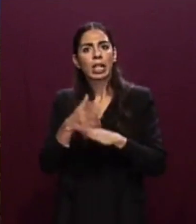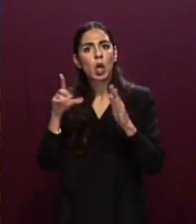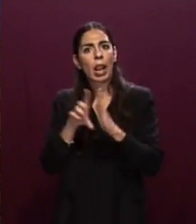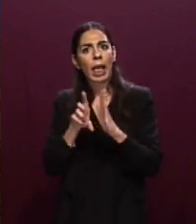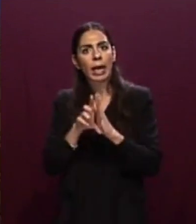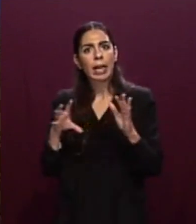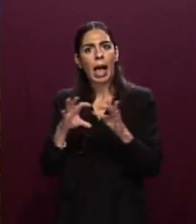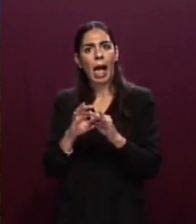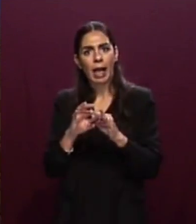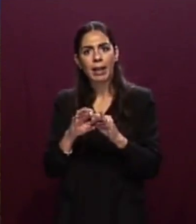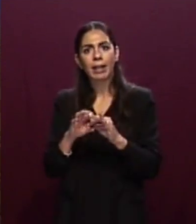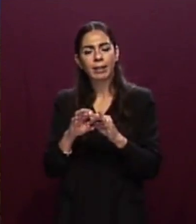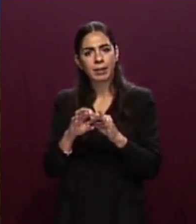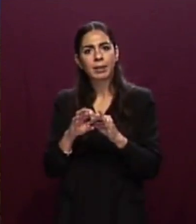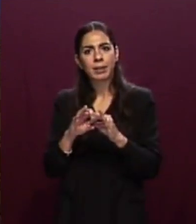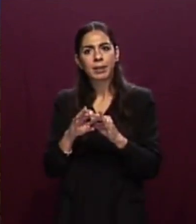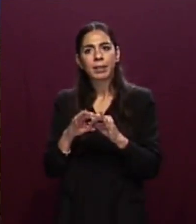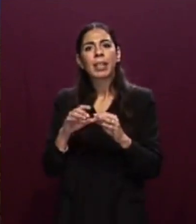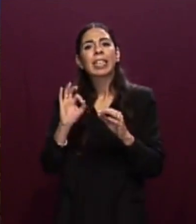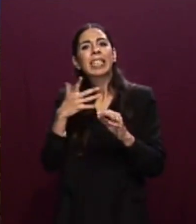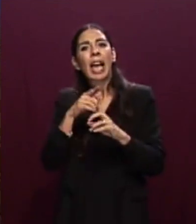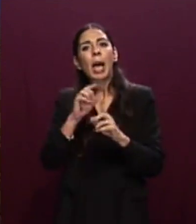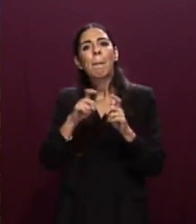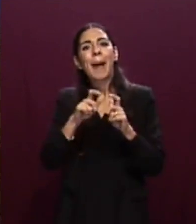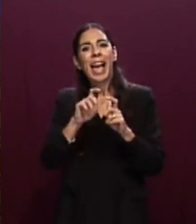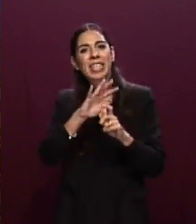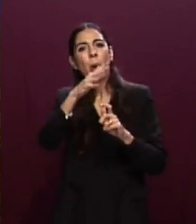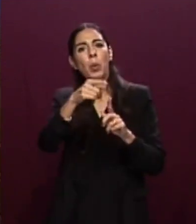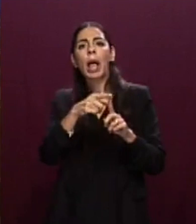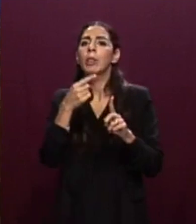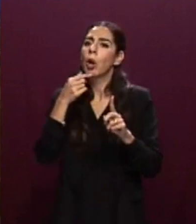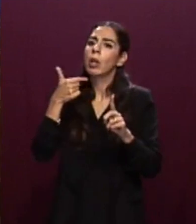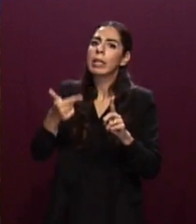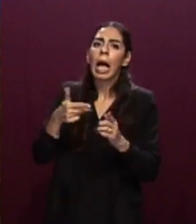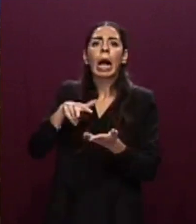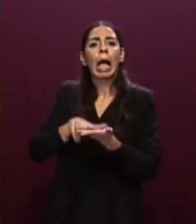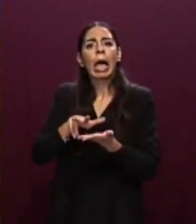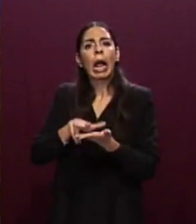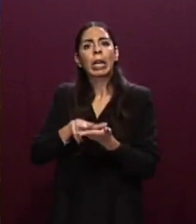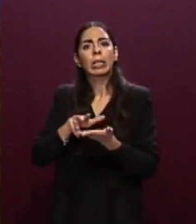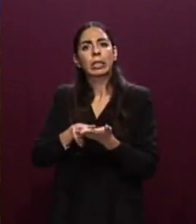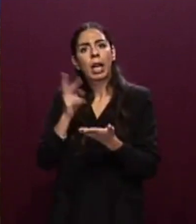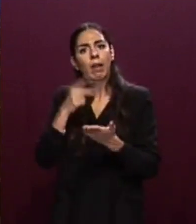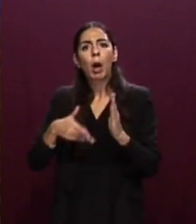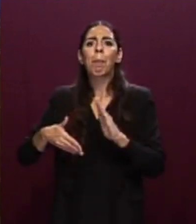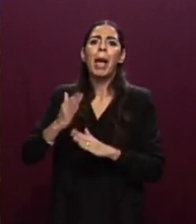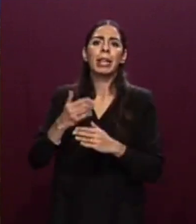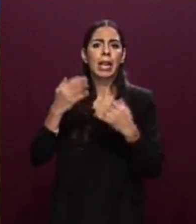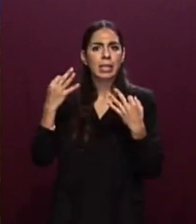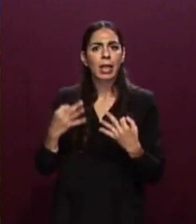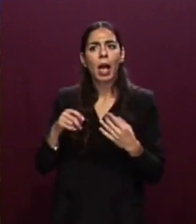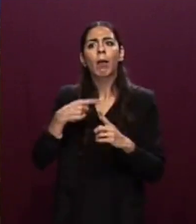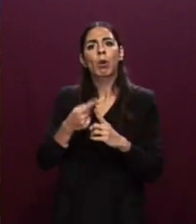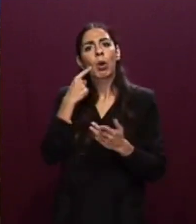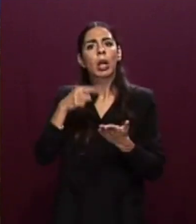garantiscano concretamente la loro collaborazione nella prevenzione delle partenze e soprattutto nell'attuazione dei rimpatri. Si tratta di un